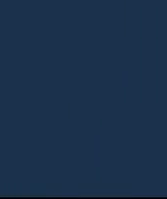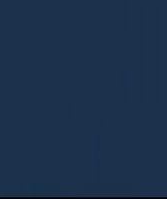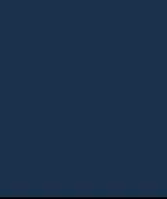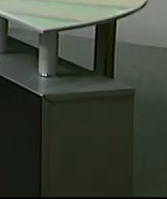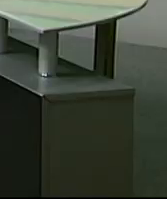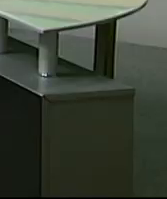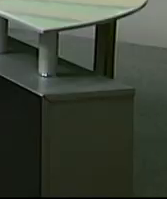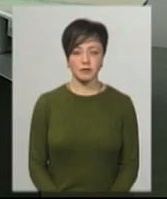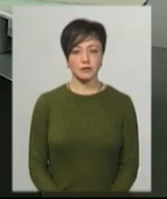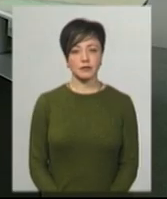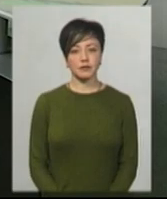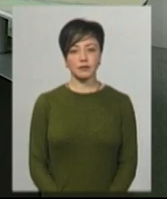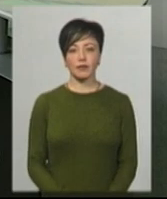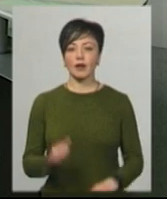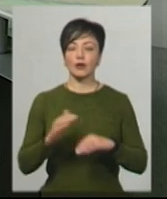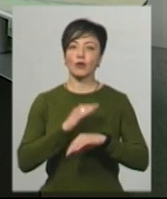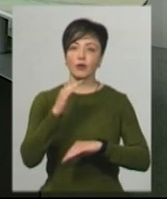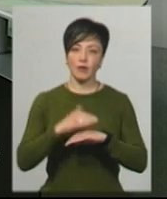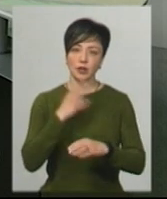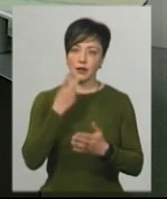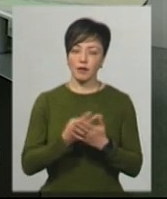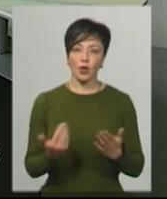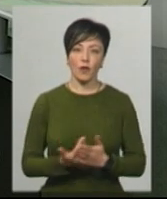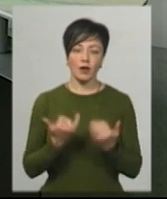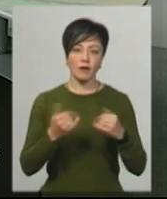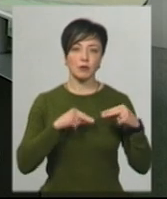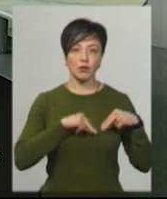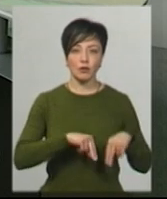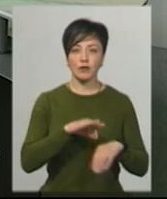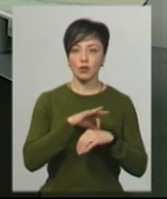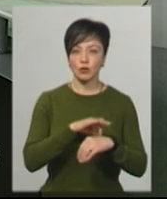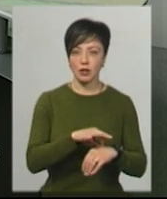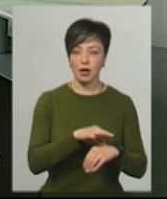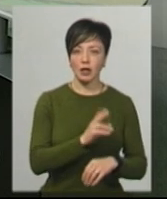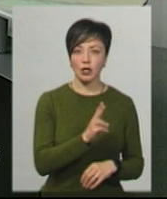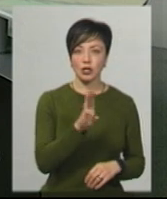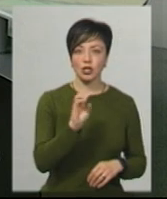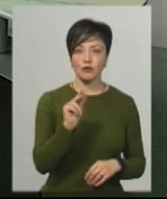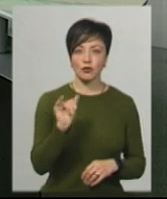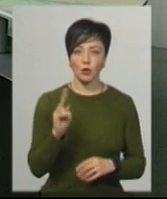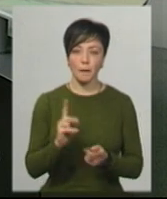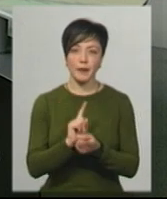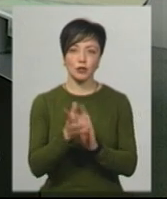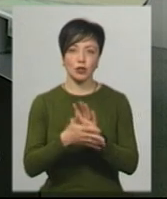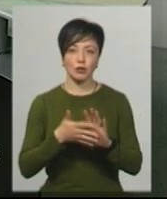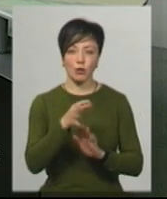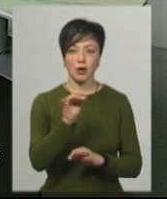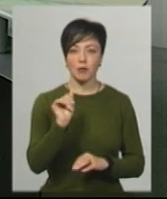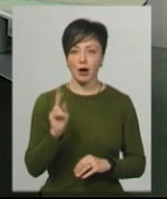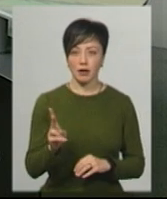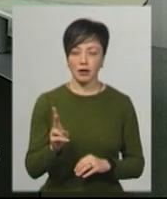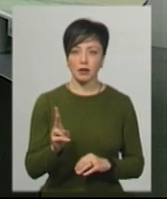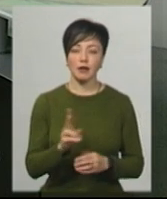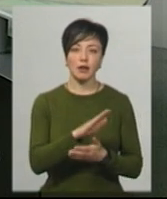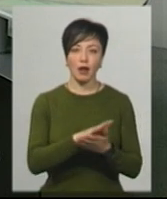Музика Доброго вечора, ви дивитесь новини. У студії для вас працюють ведуча Катерина Шевчук, на жесту умову перекладає Ольга